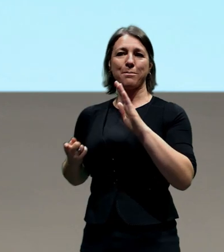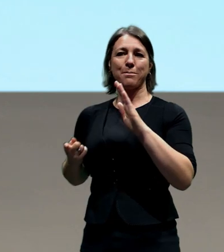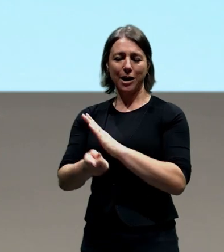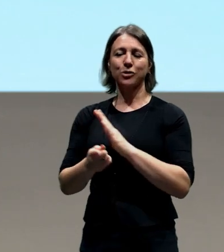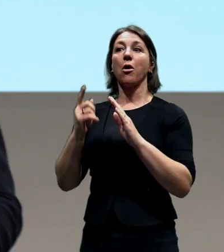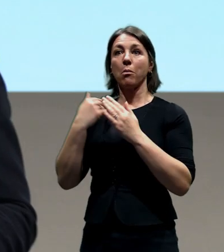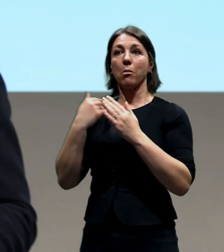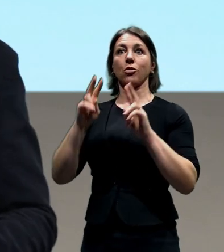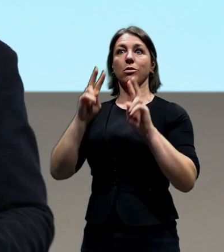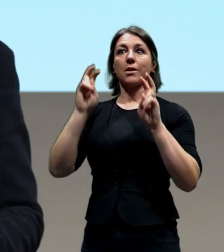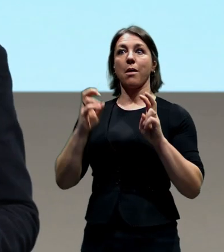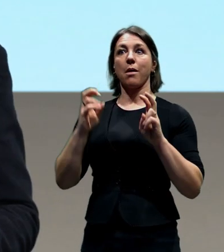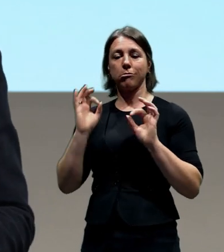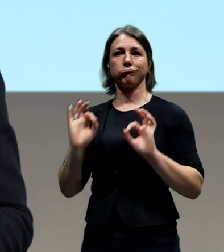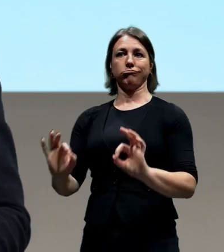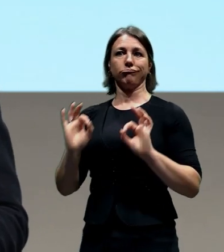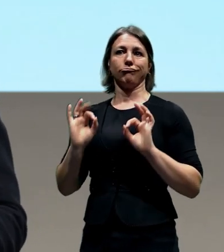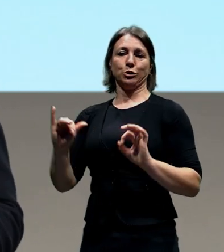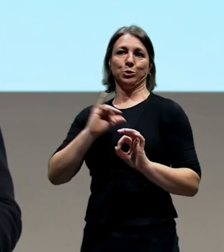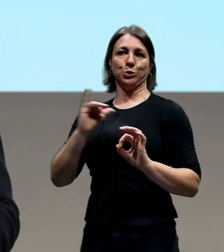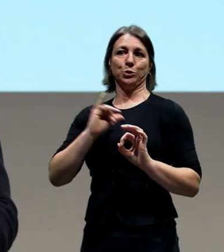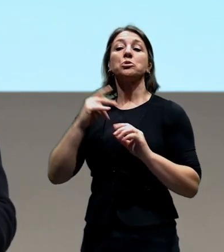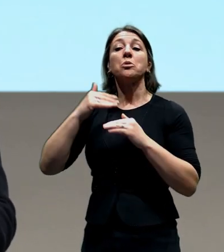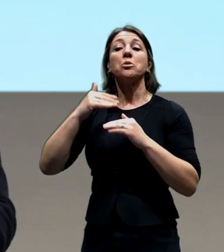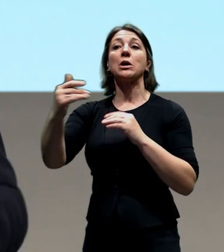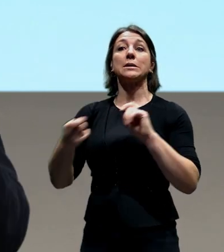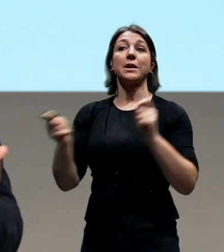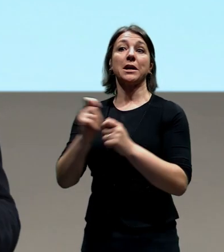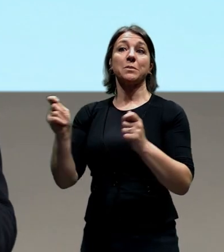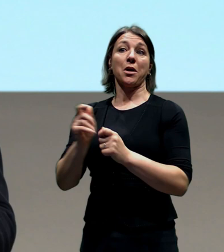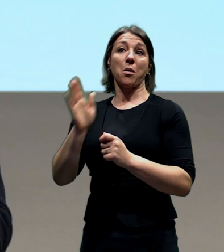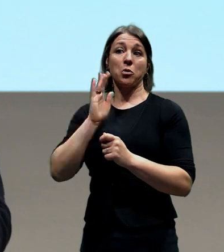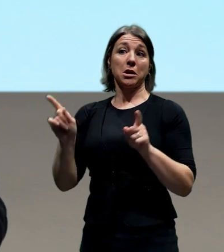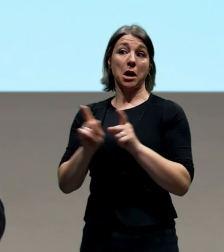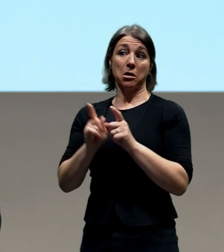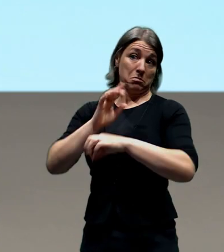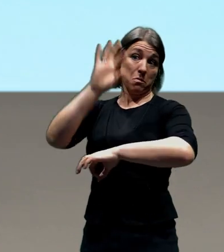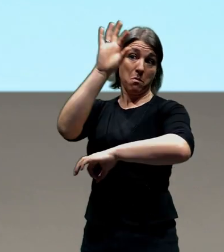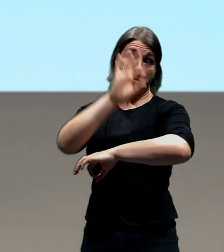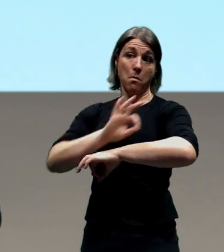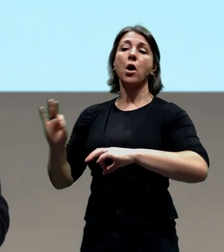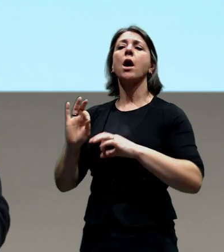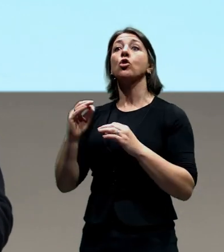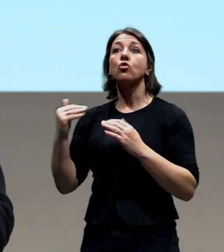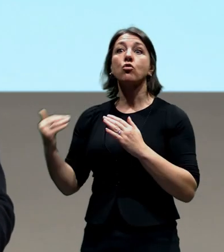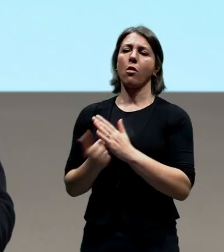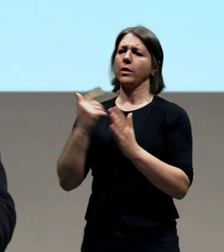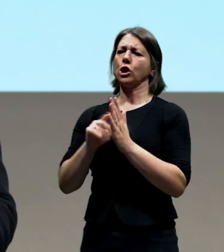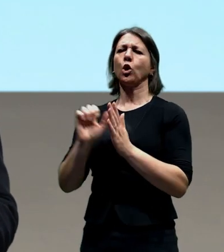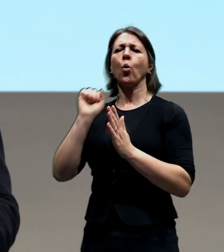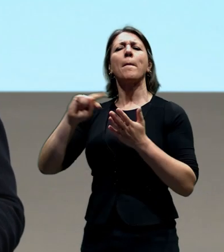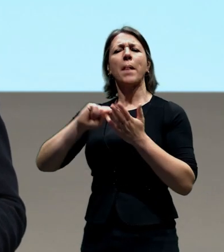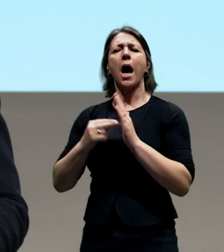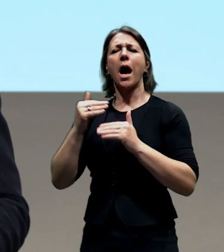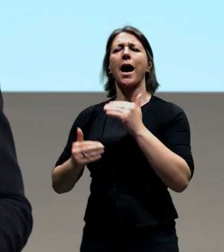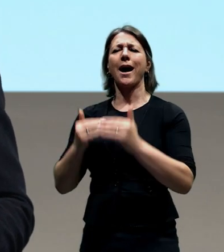velkým změnám Prahy, tomu, co vás tady čeká a nemine. A mnohdy jsou to projekty, které už jsou dlouho na stole. My se dneska budeme bavit tedy o